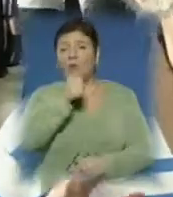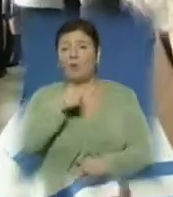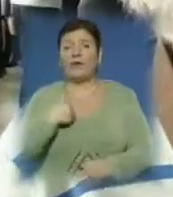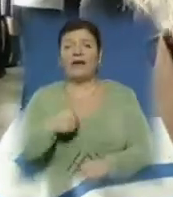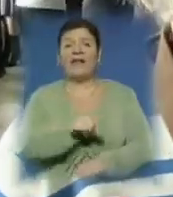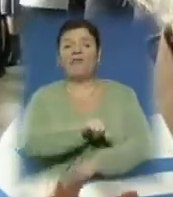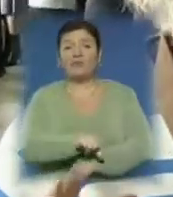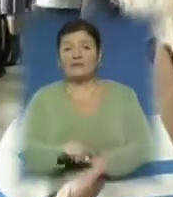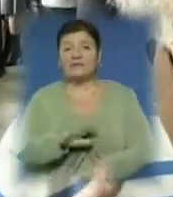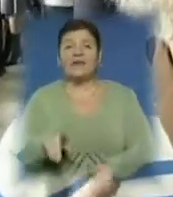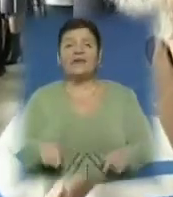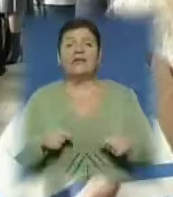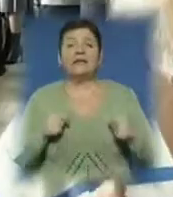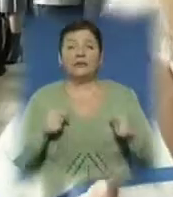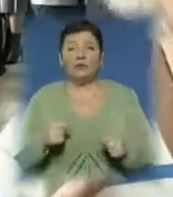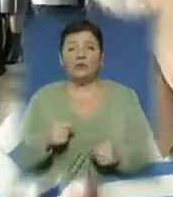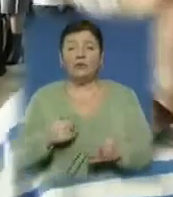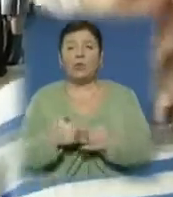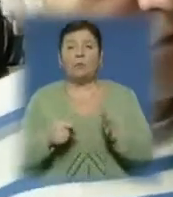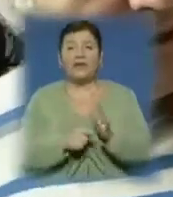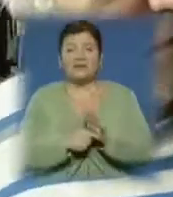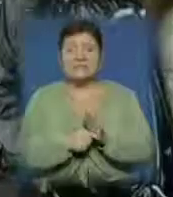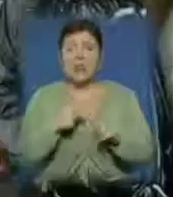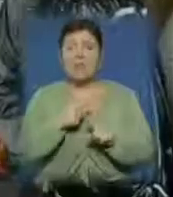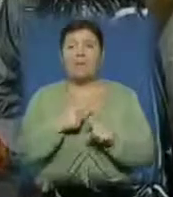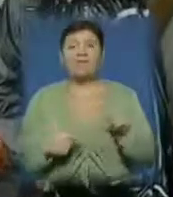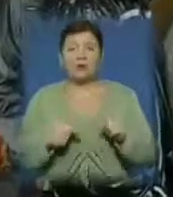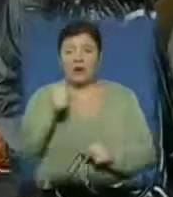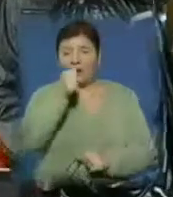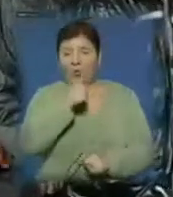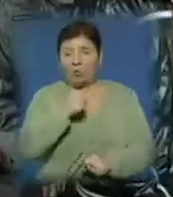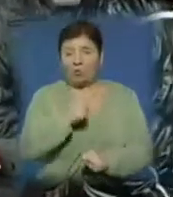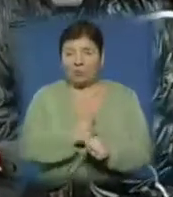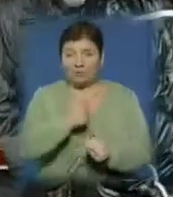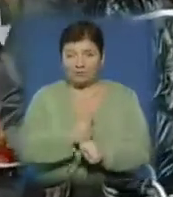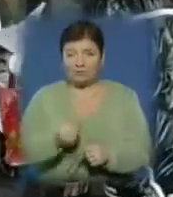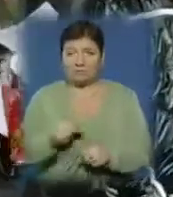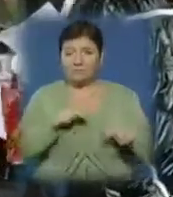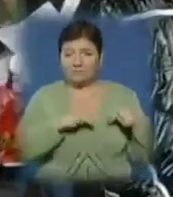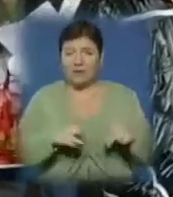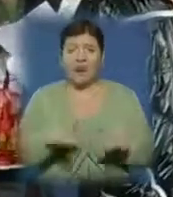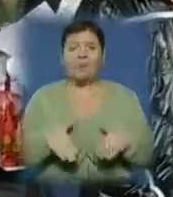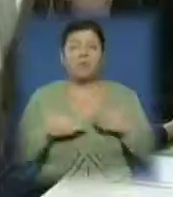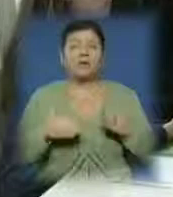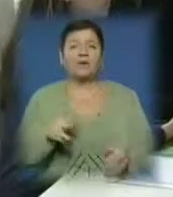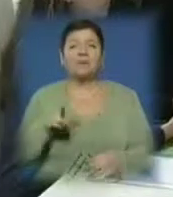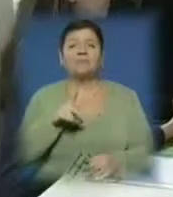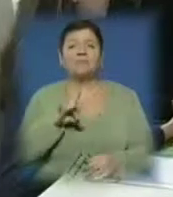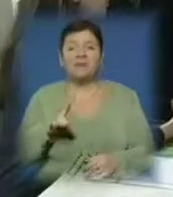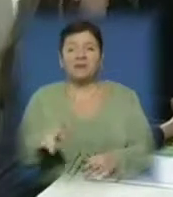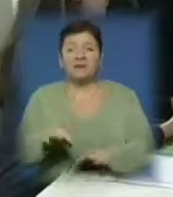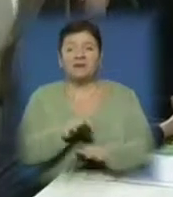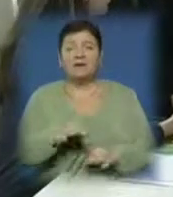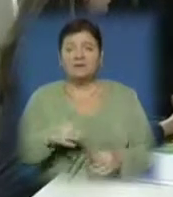І не дають доробити мені до пенсії півтора року ще. Військову службу, як оплачувану роботу, пропонував на ярмарку вакансій і